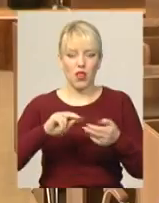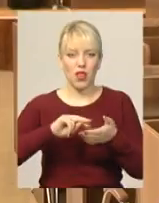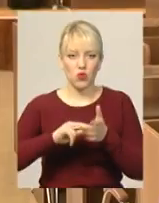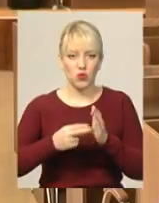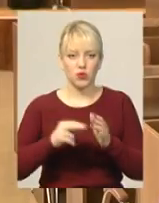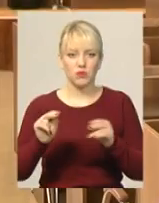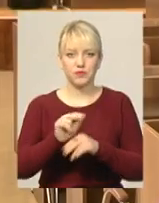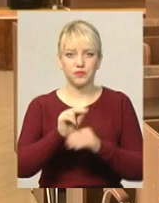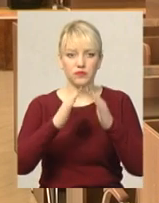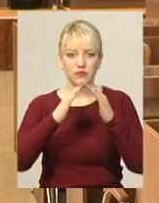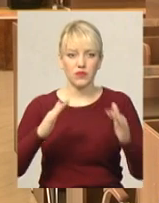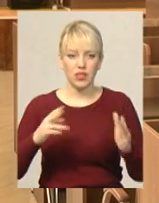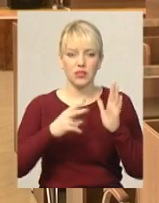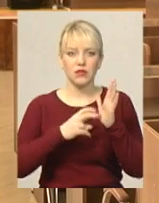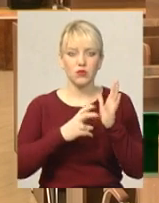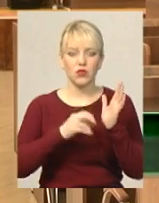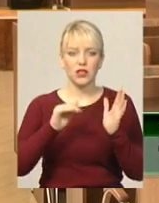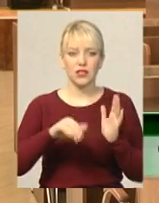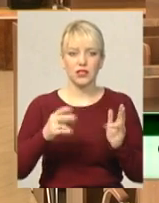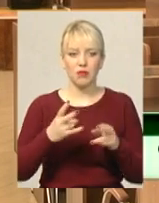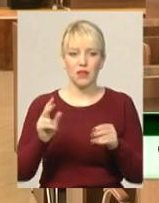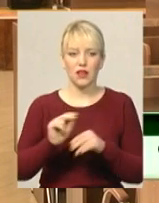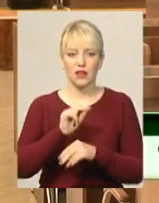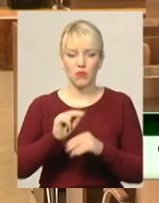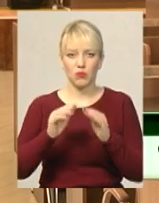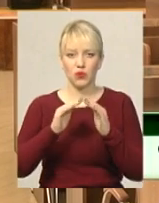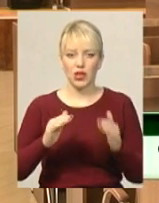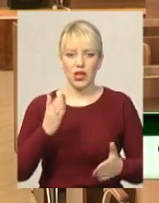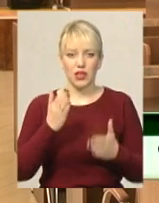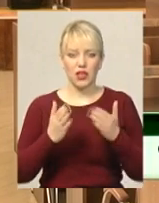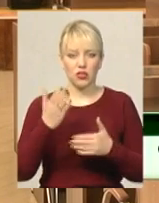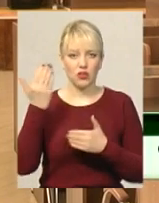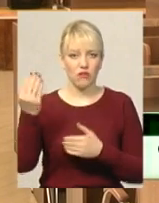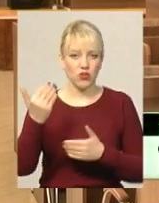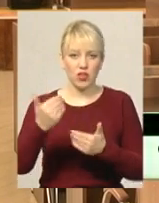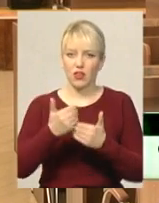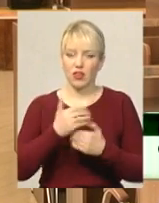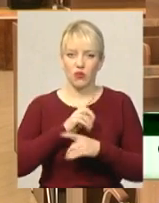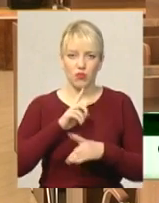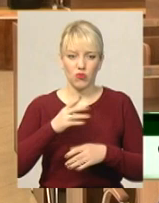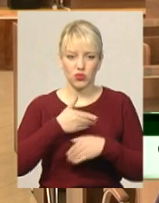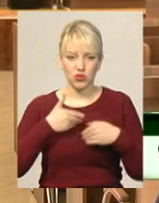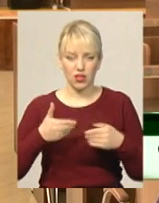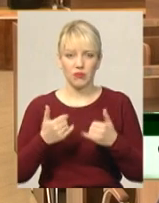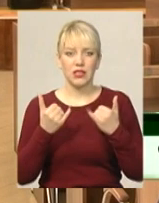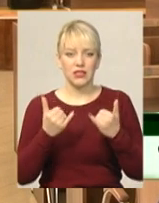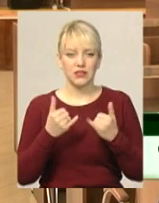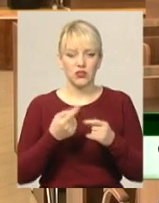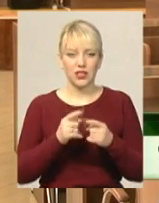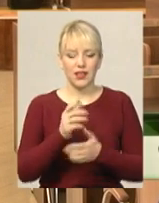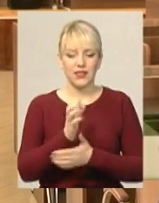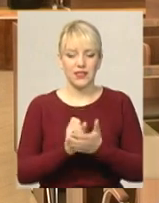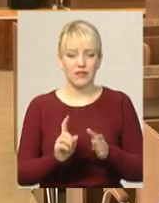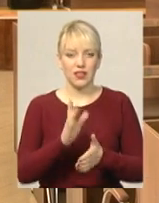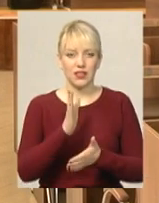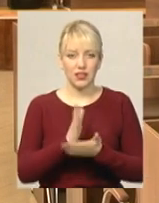Біля 700 тисяч нам треба тільки на ремонт покривлі, тому я сказав, якщо нам не допоможуть сьогодні з тих резервів, які